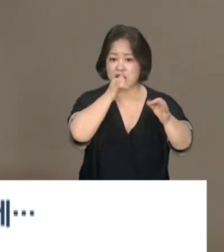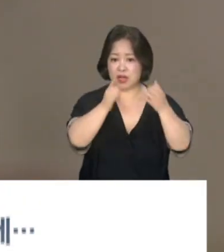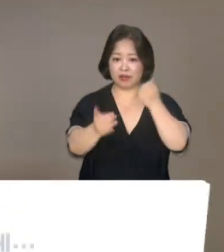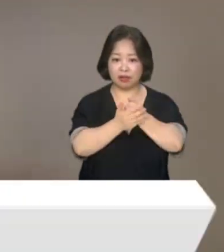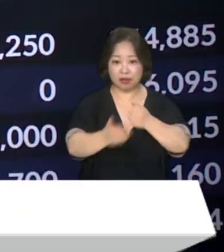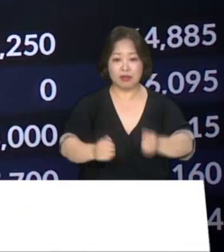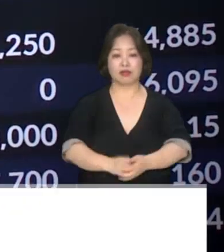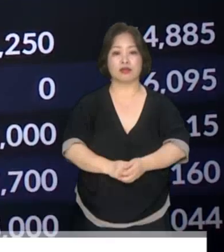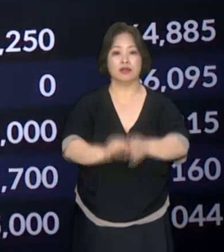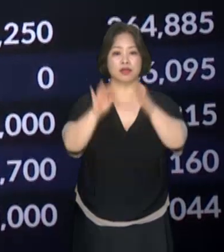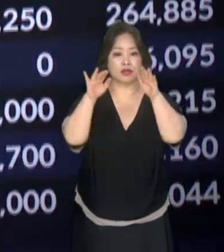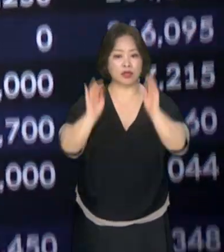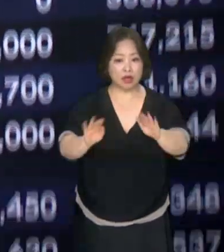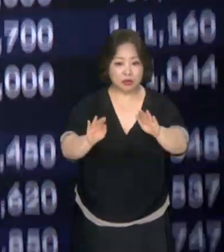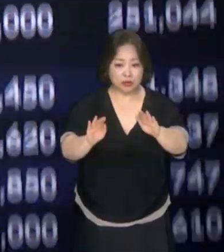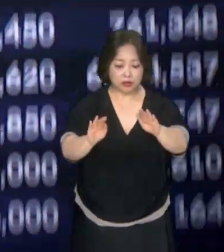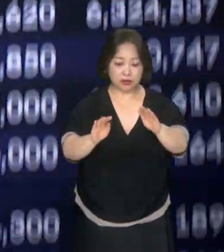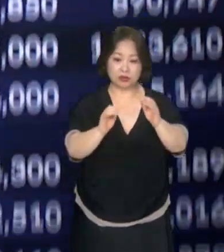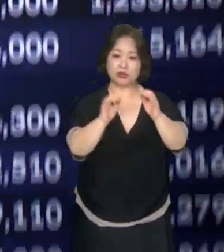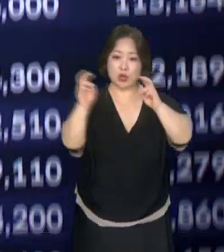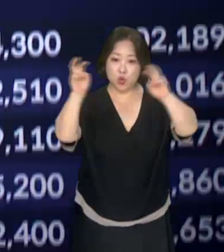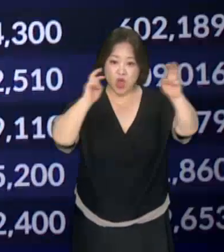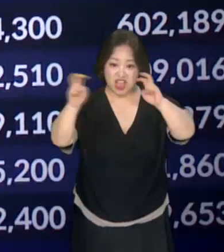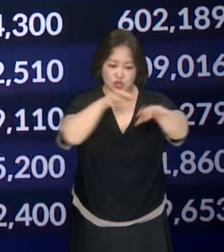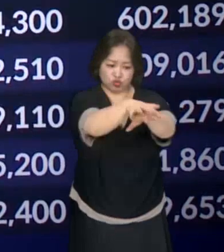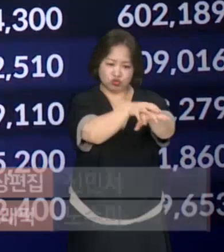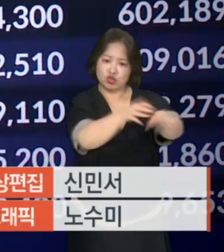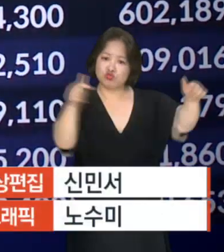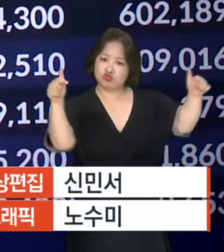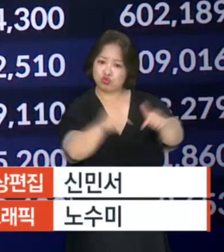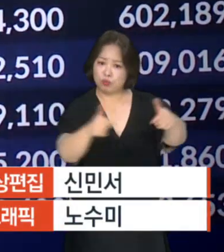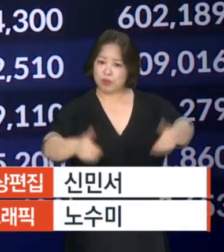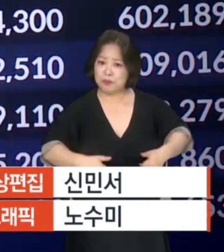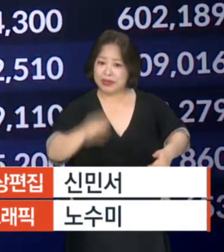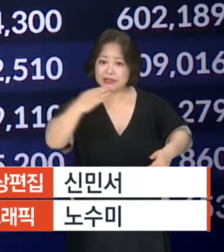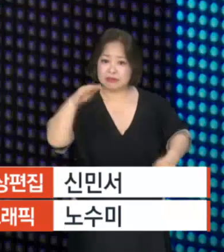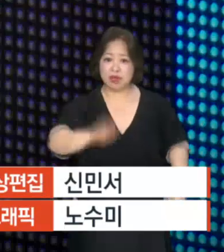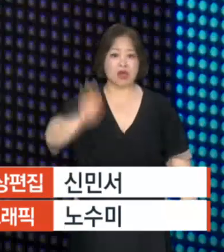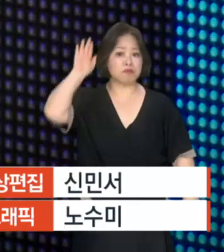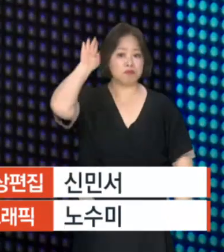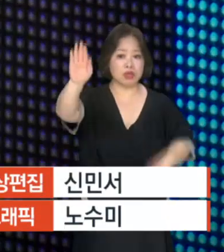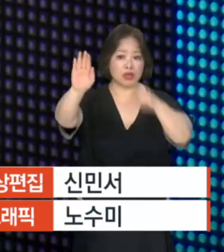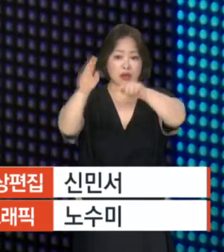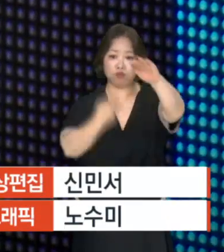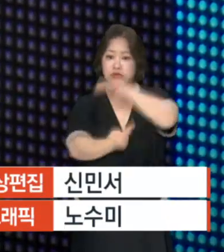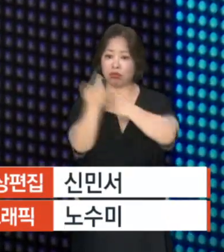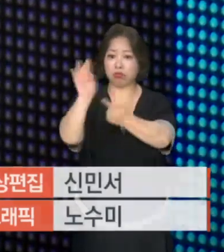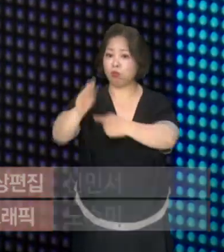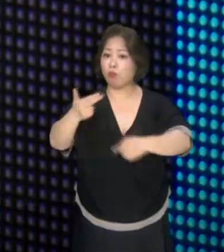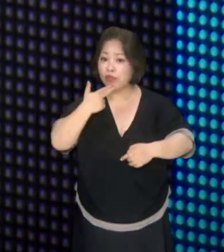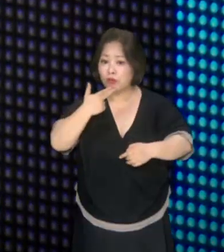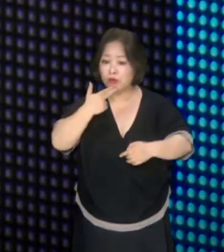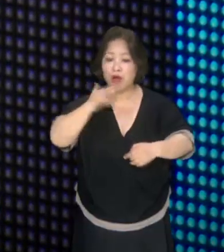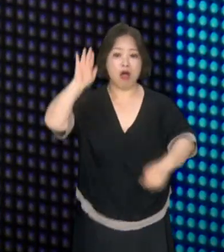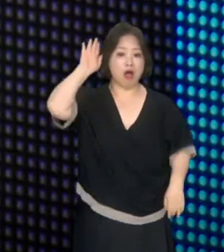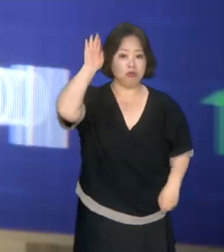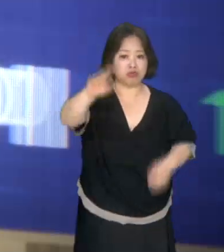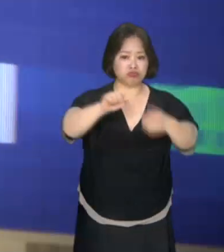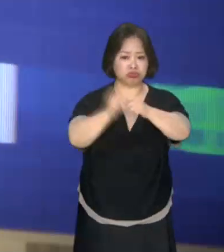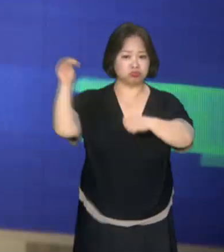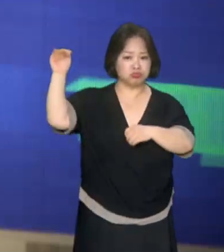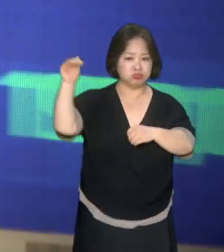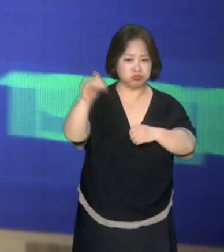재무 구조를 개선해 기업 가치를 끌어올리면 다행이지만, 미래 비전을 제시하지 못하면 주가 불안은 당분간